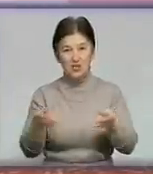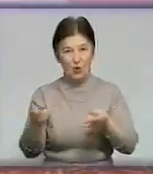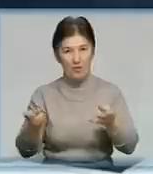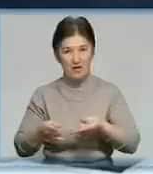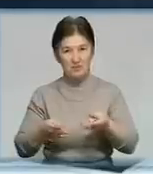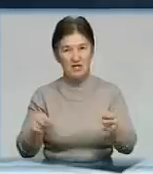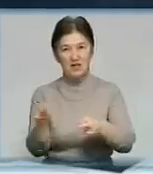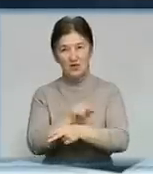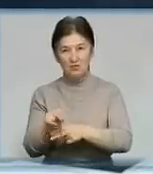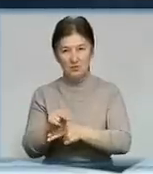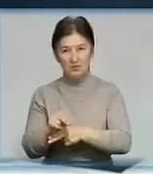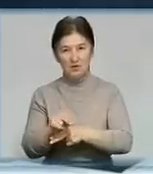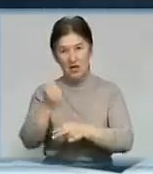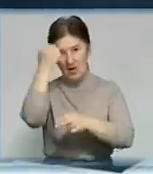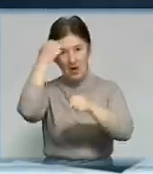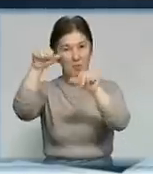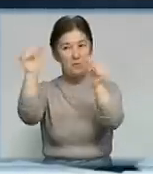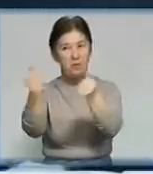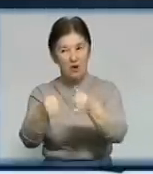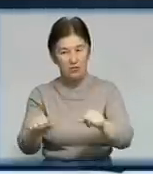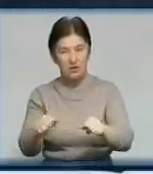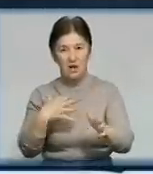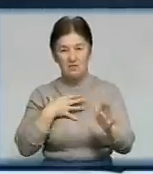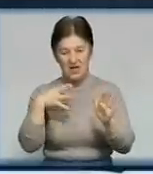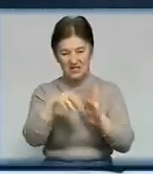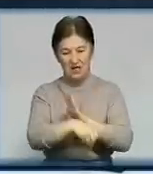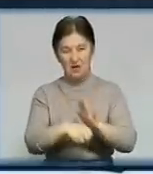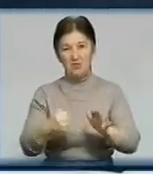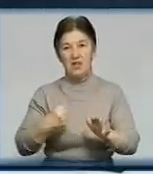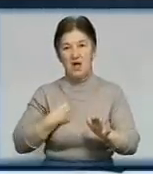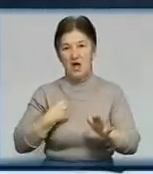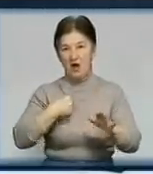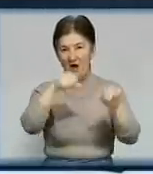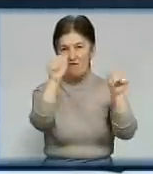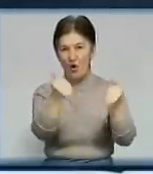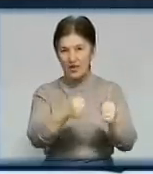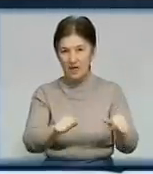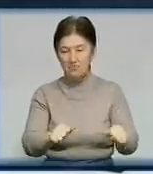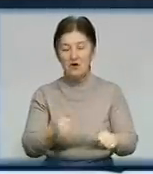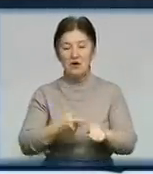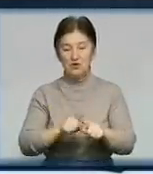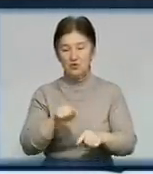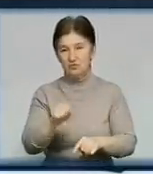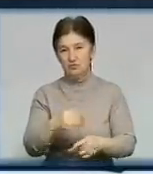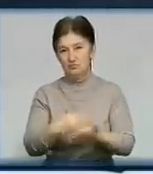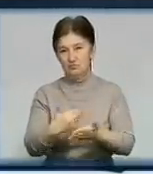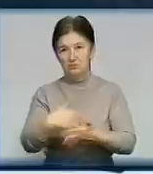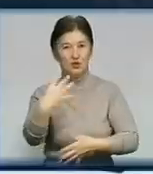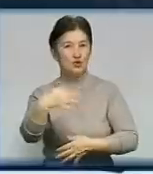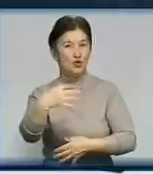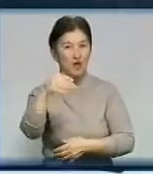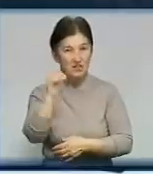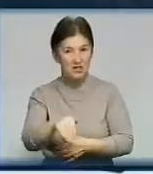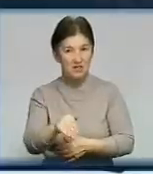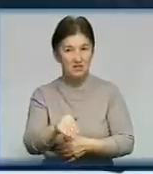закладам. Наприклад, ремонт пам'ятників загиблим воїнам, які будуть заплановані на цей рік, буде коштувати близько 40 тисяч